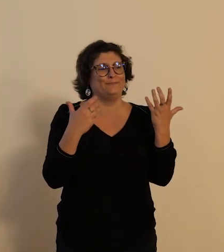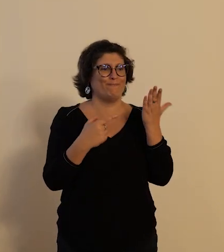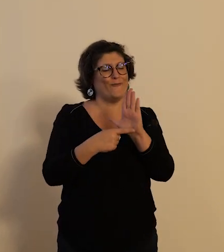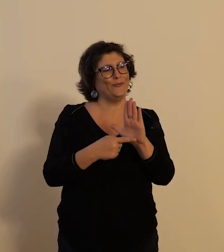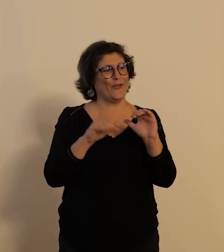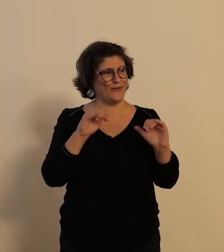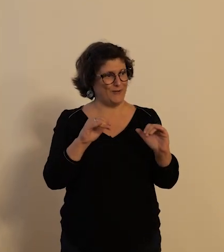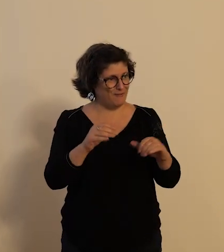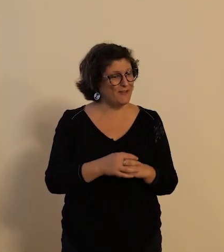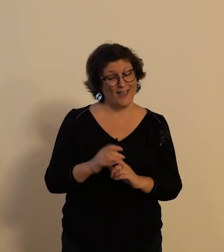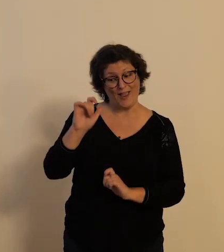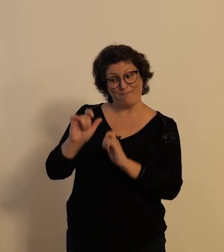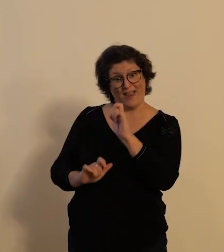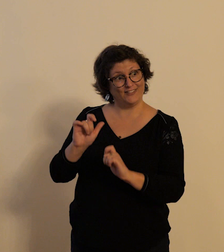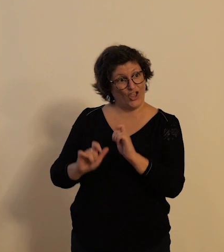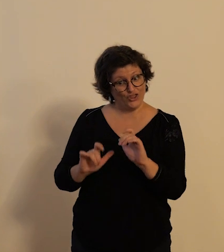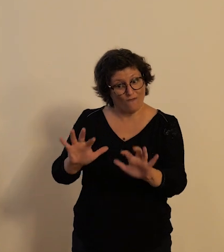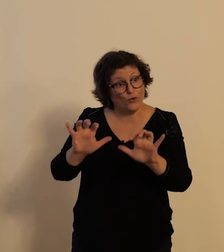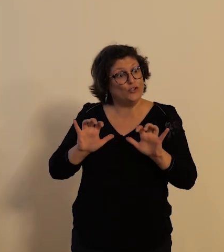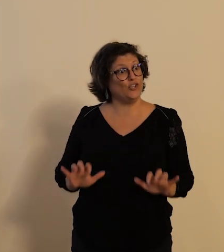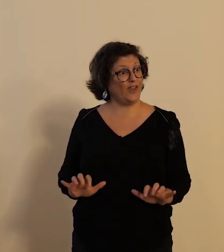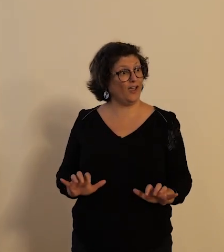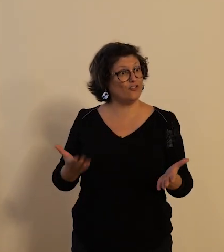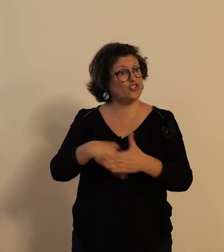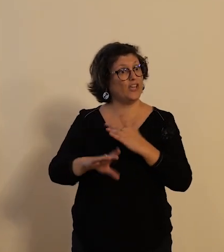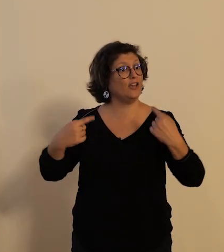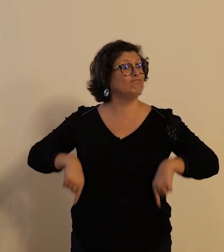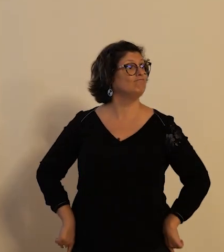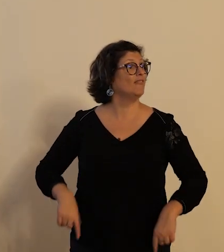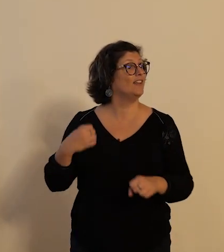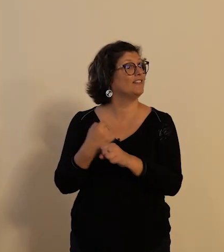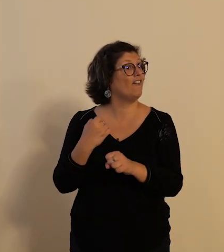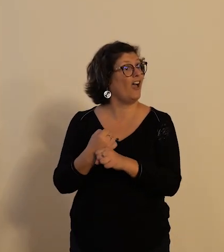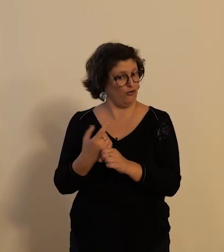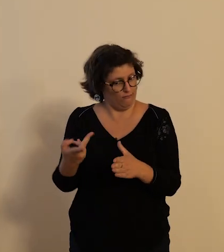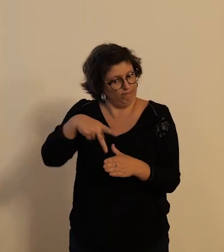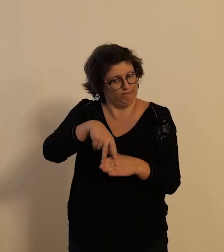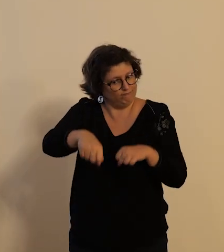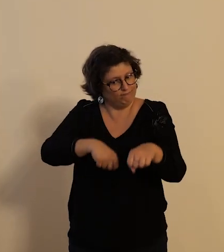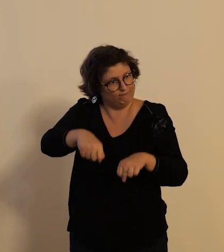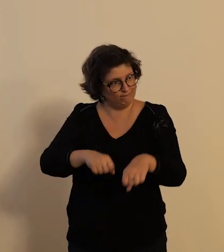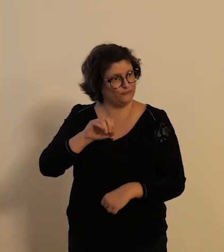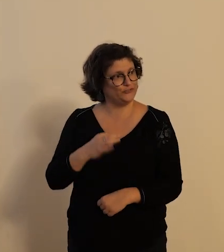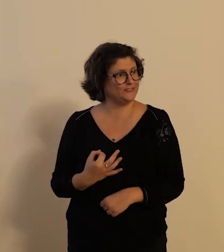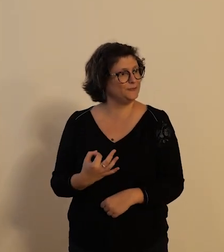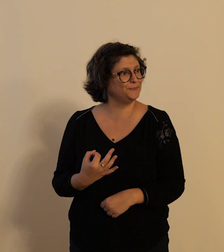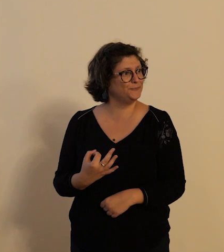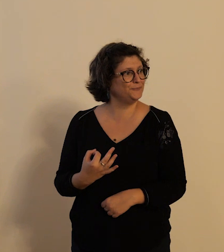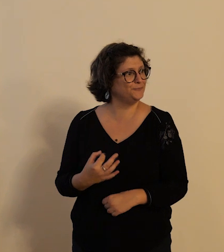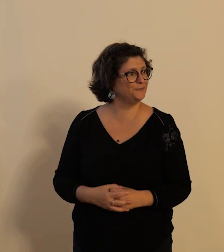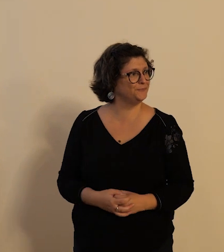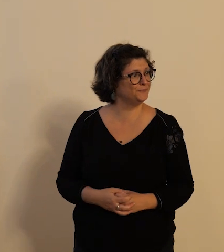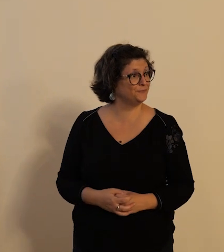'utilisation du vélo par les fonctionnaires le vélo est un outil de travail qui gagne aussi la fonction